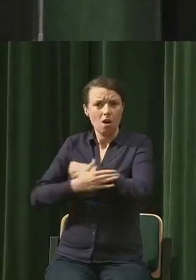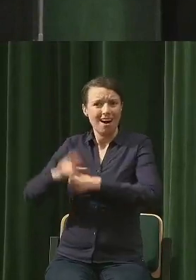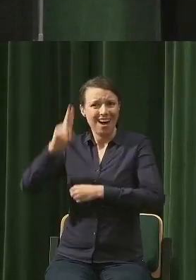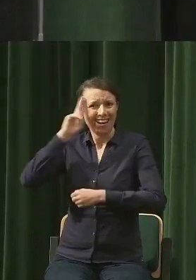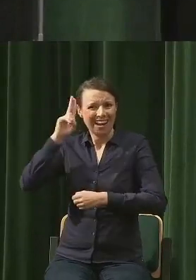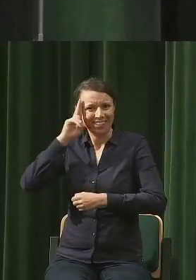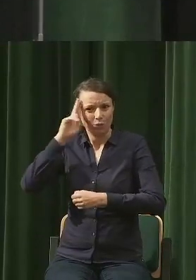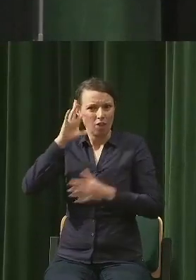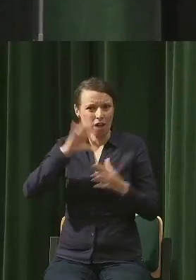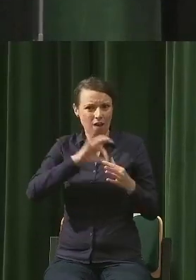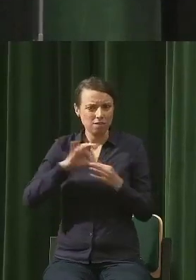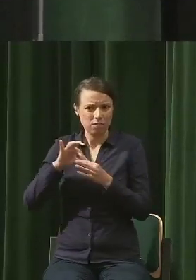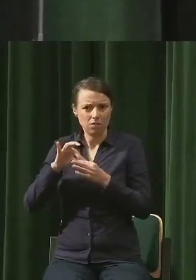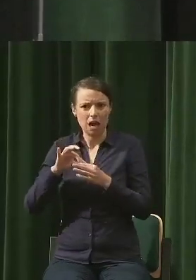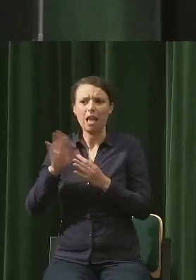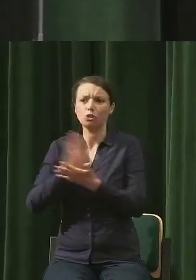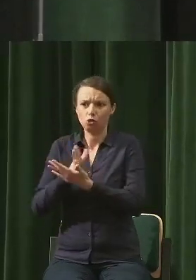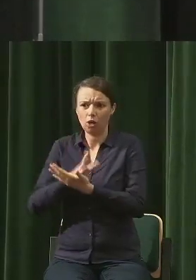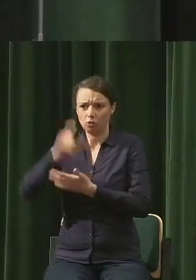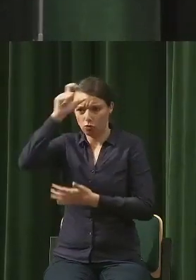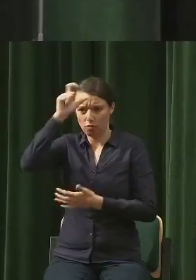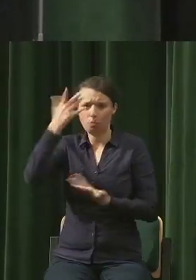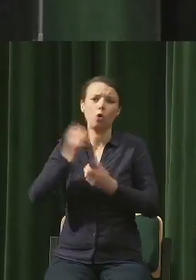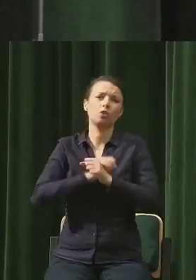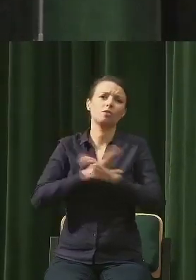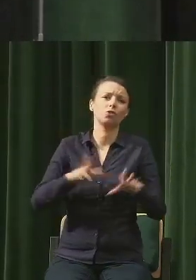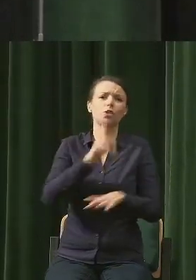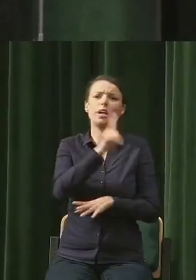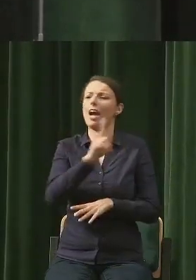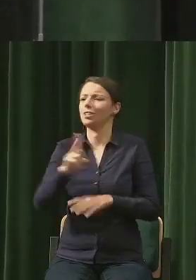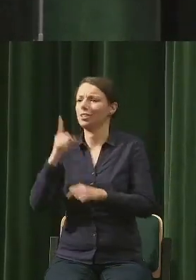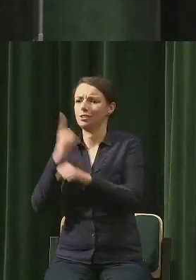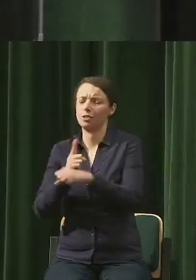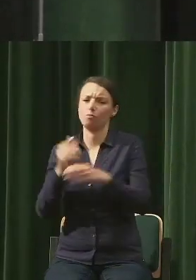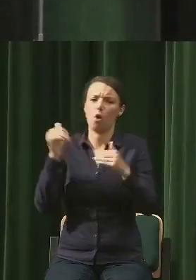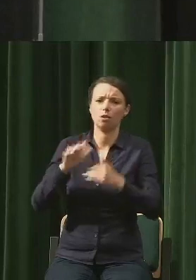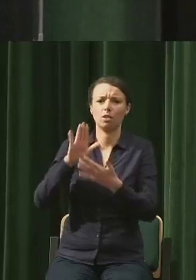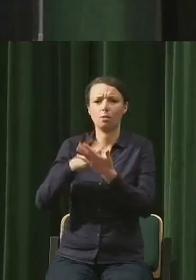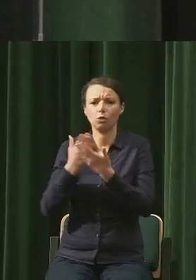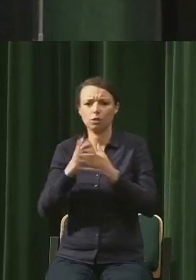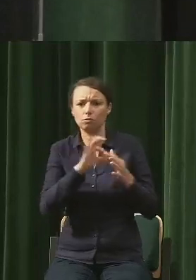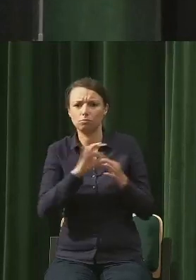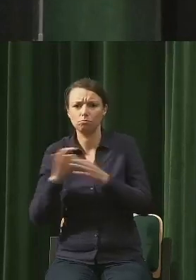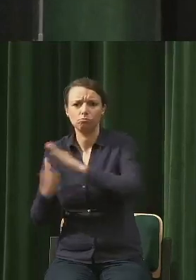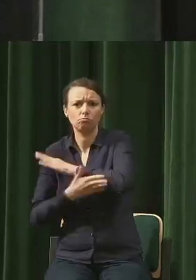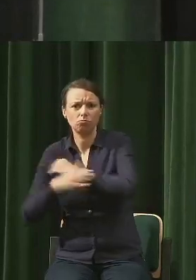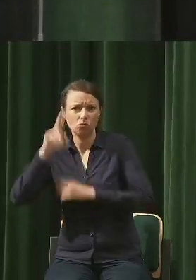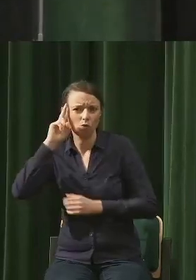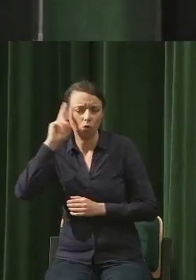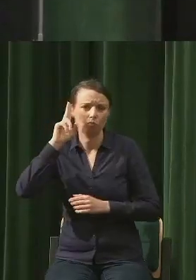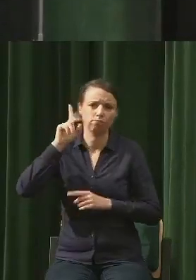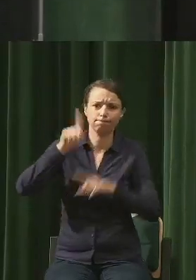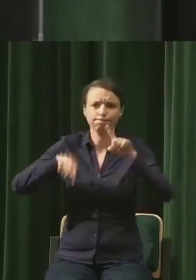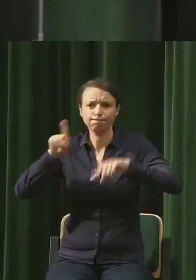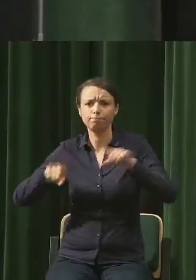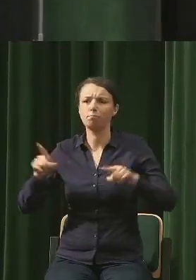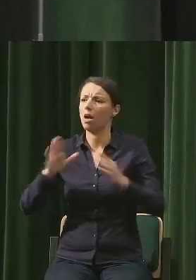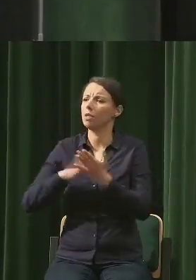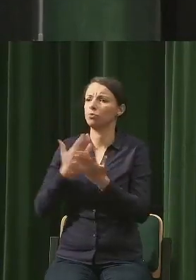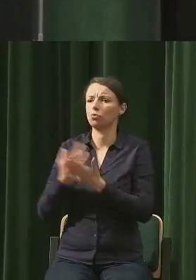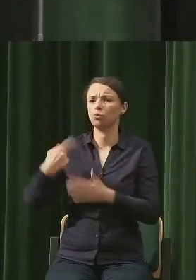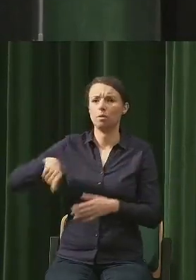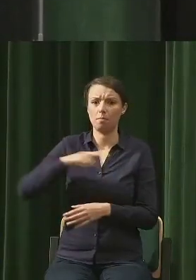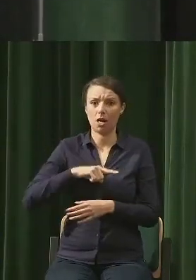człowiek, no wiadomo, że w każdej decyzji możemy być akurat irracjonalni, ale czy też zakładamy, że nasze decyzje są zupełnie